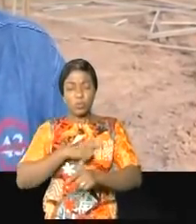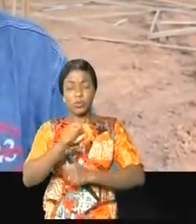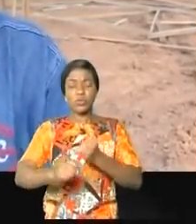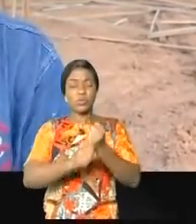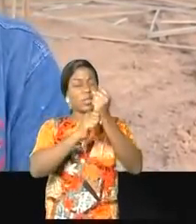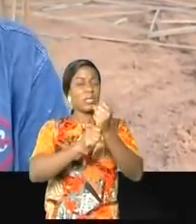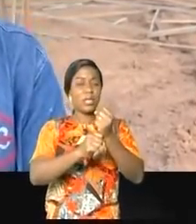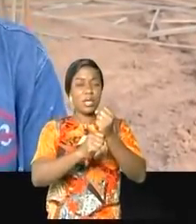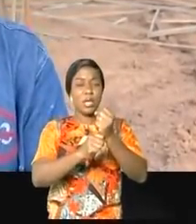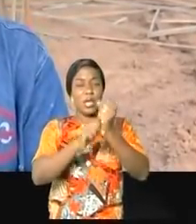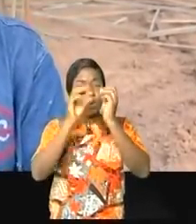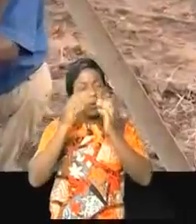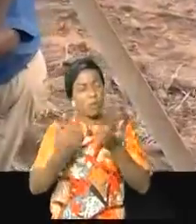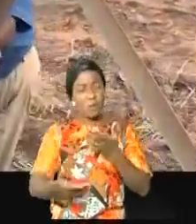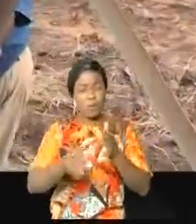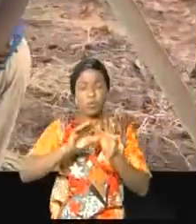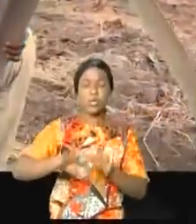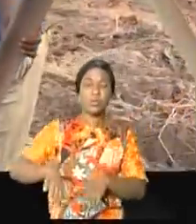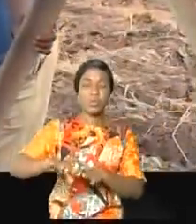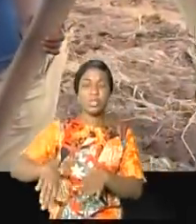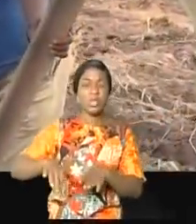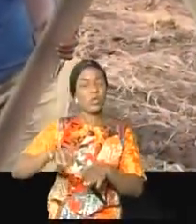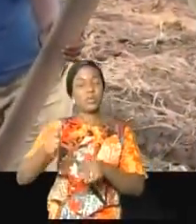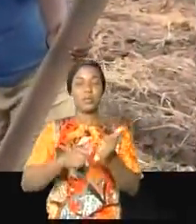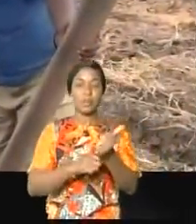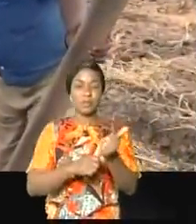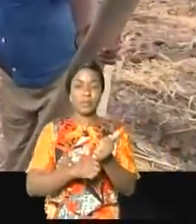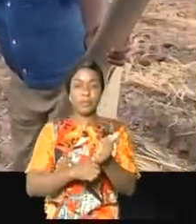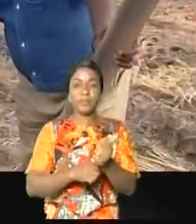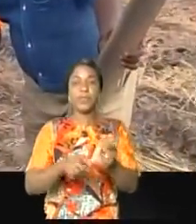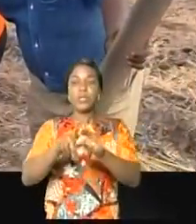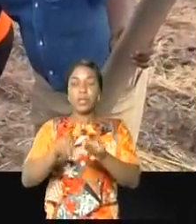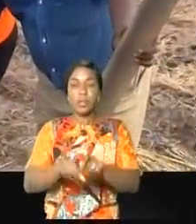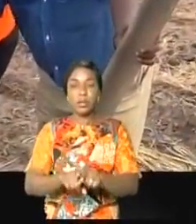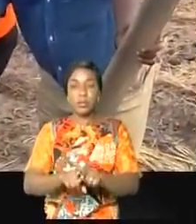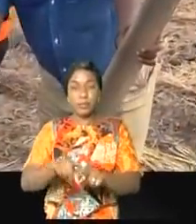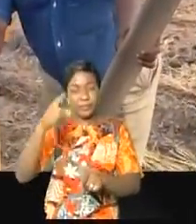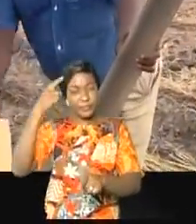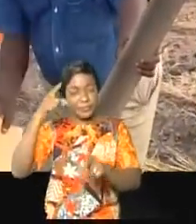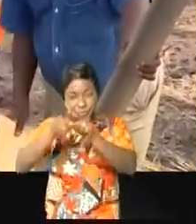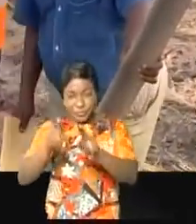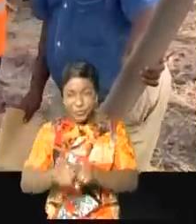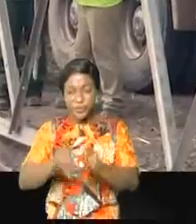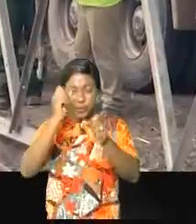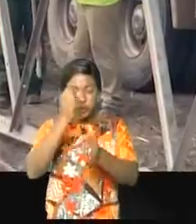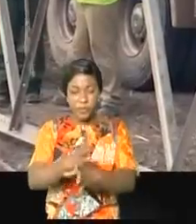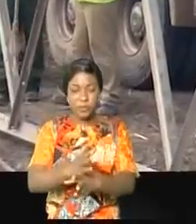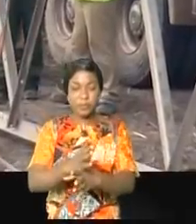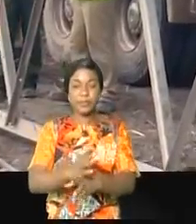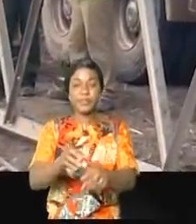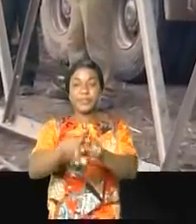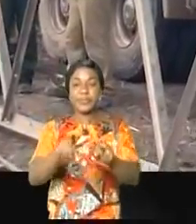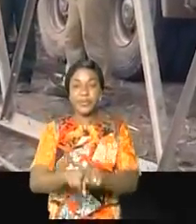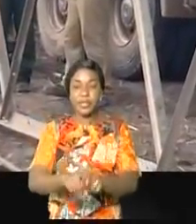décourager les efforts qui sont en train d'être faits. Tous les moyens humains, matériels que financés de la Snell S.A. sont disponibles, y